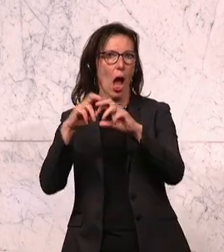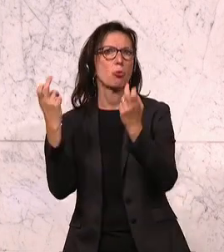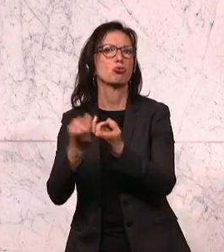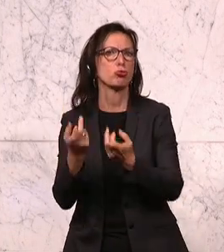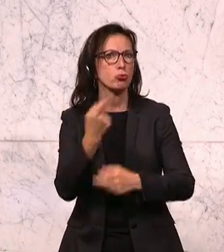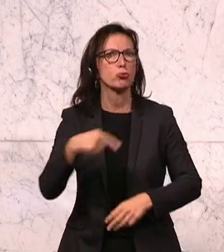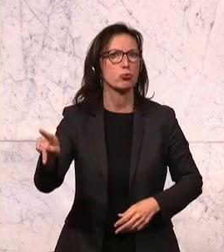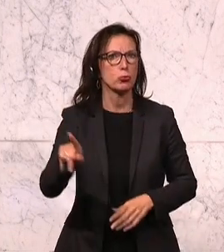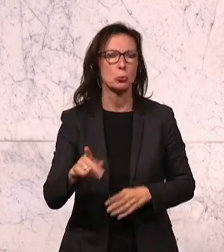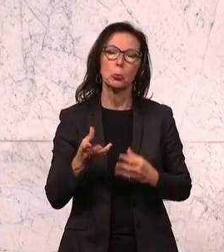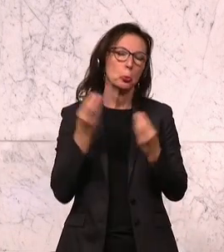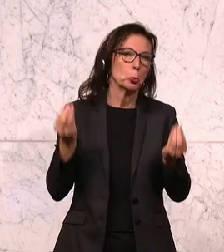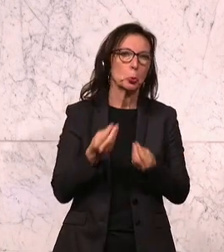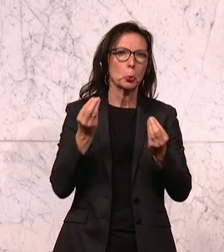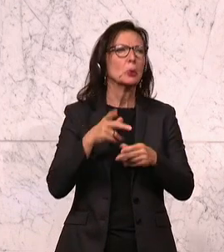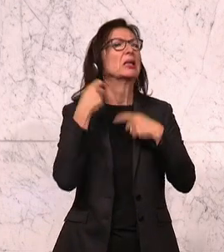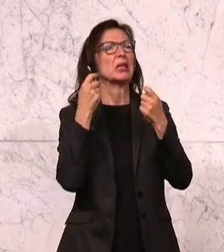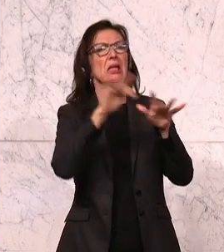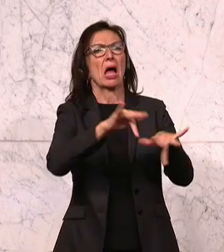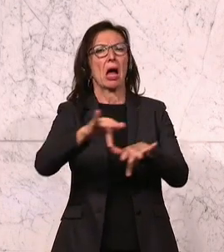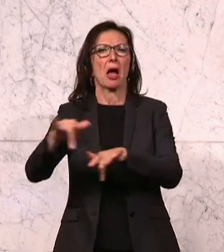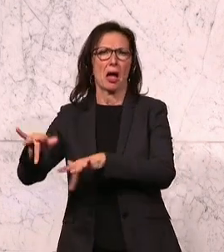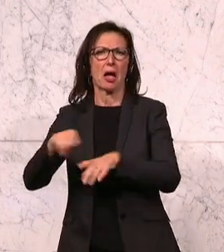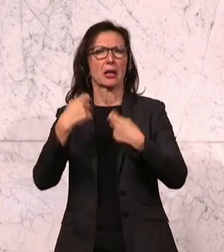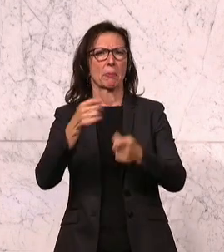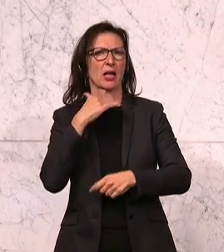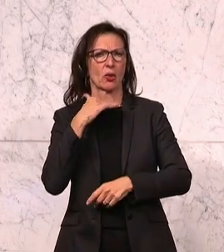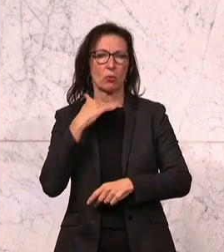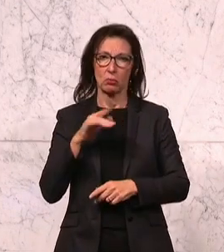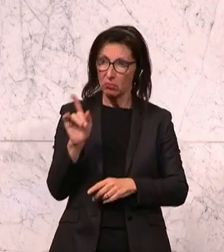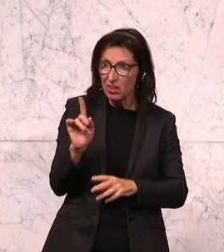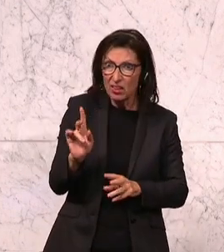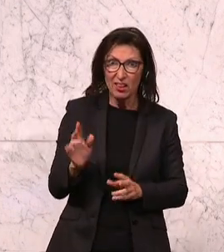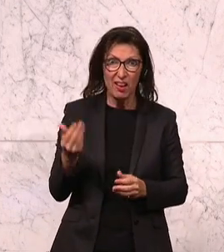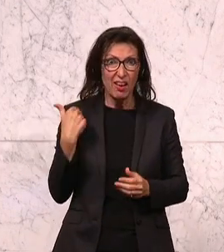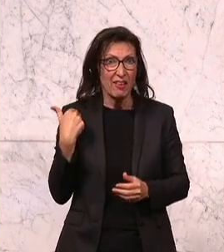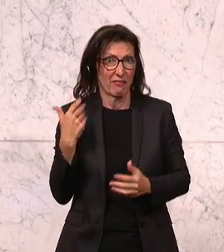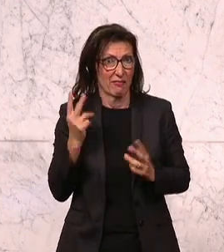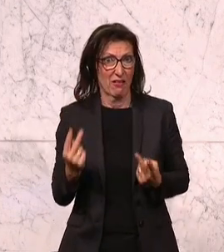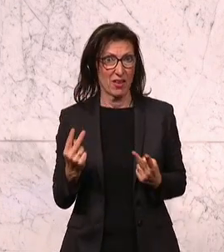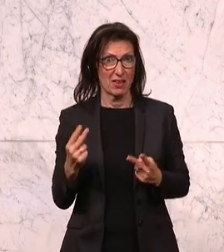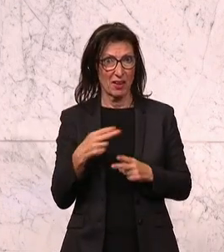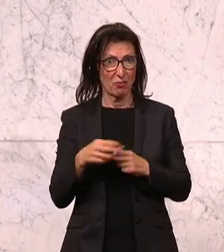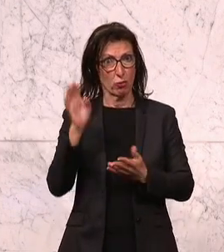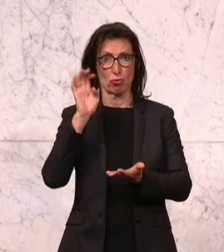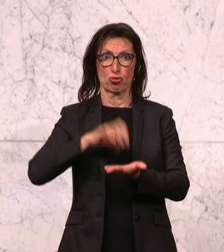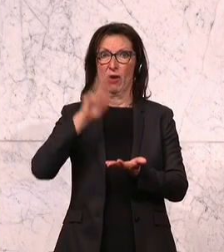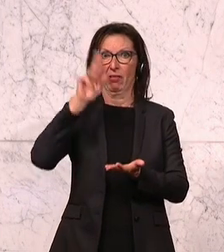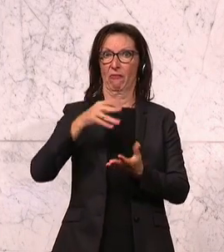mit der Begründung, es gibt schon genug. Das wäre ein wichtiges Zeichen gewesen, zum Beispiel für die große Stadt Wien.